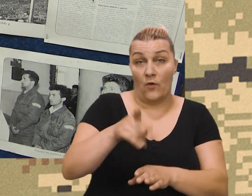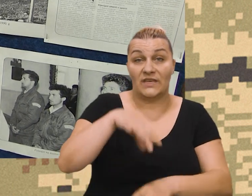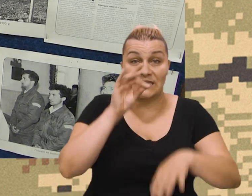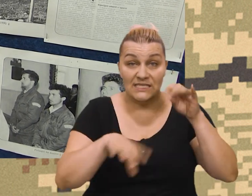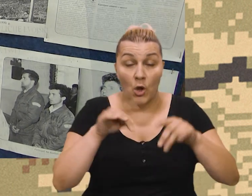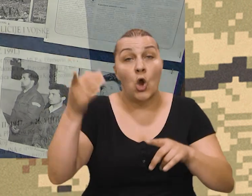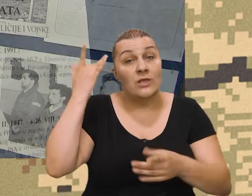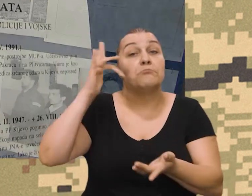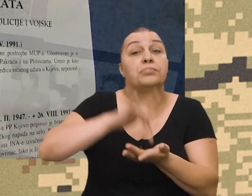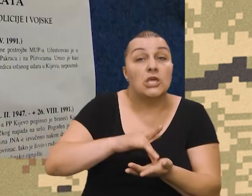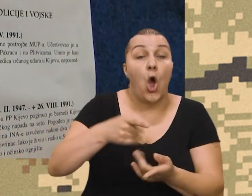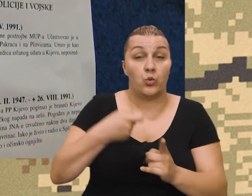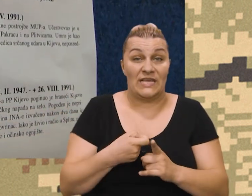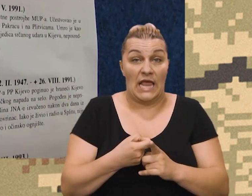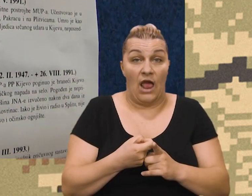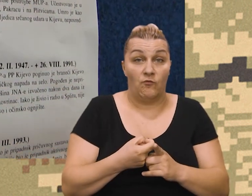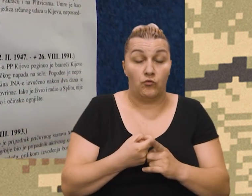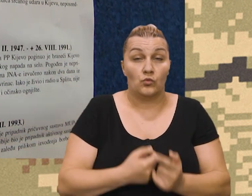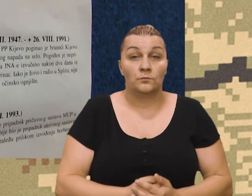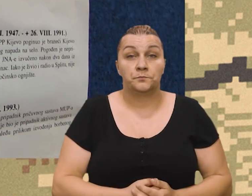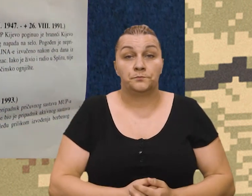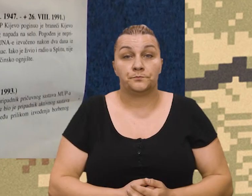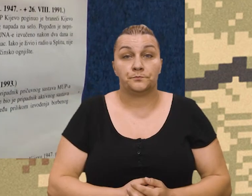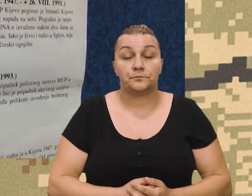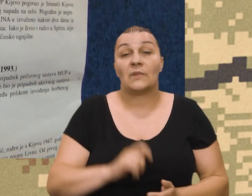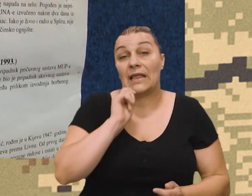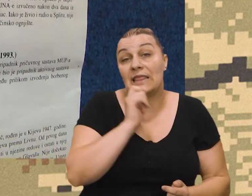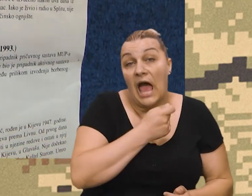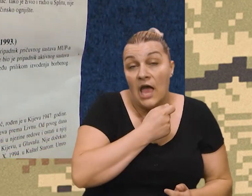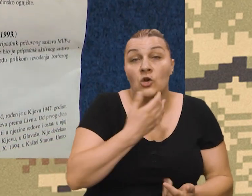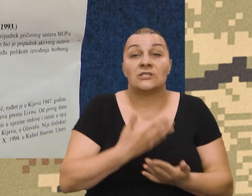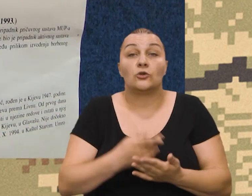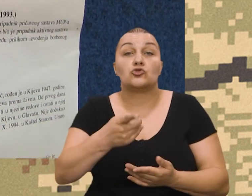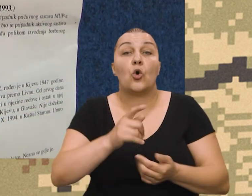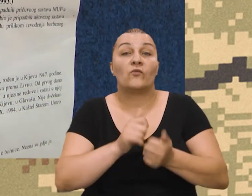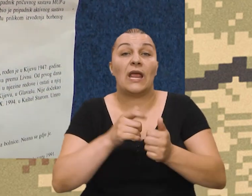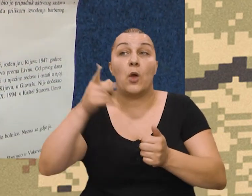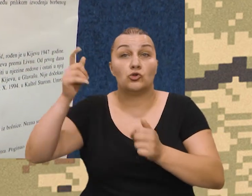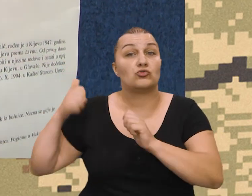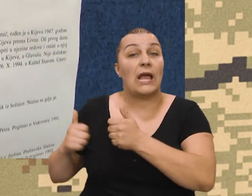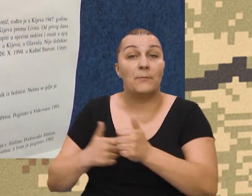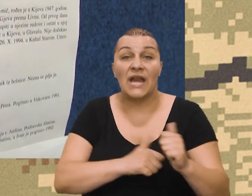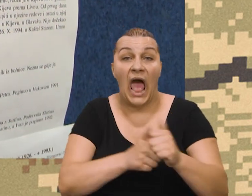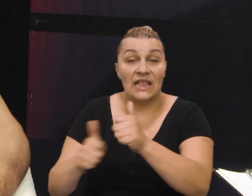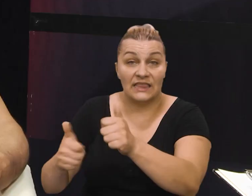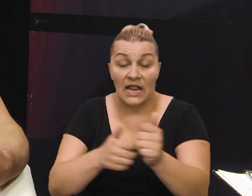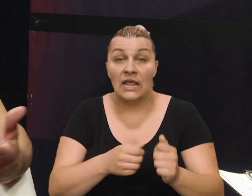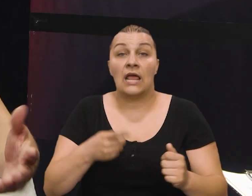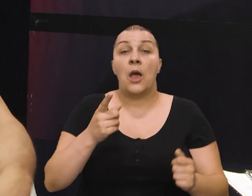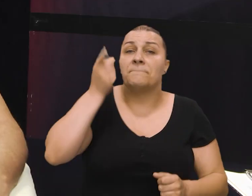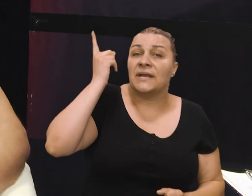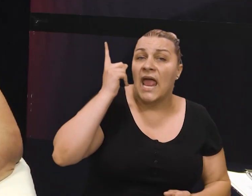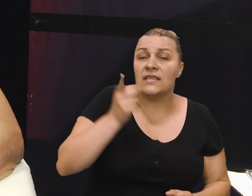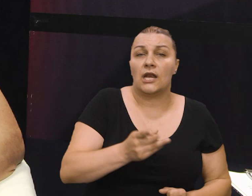uoči višestraničke izbora, bio je u Kijevo. Bio je u Kijevo, znači, tajno, jer je u to vrijeme bivio praćen, ali u to vrijeme je